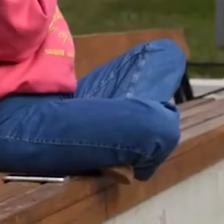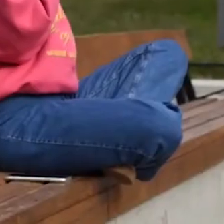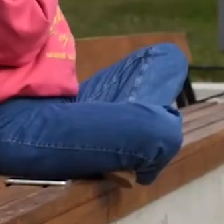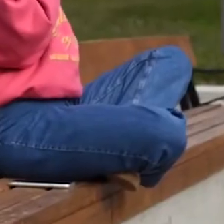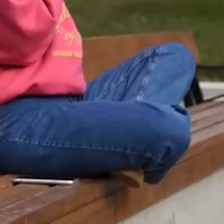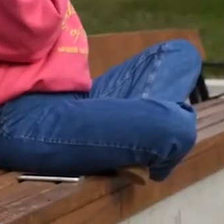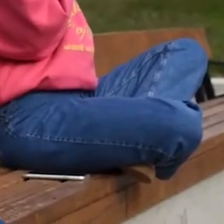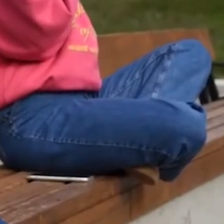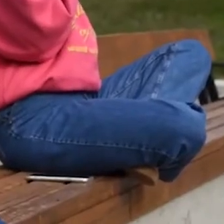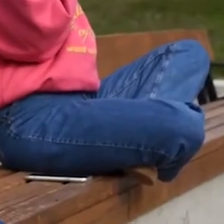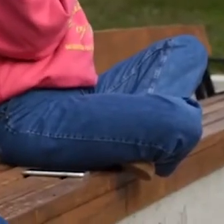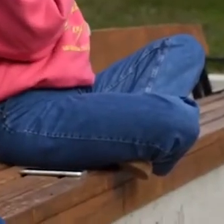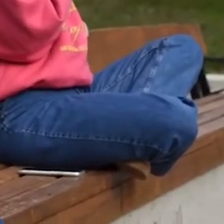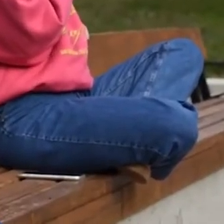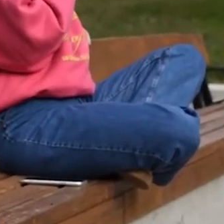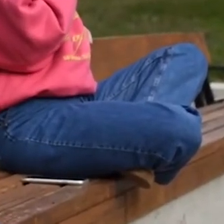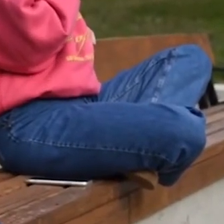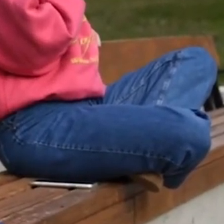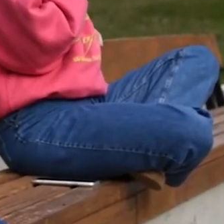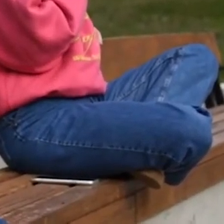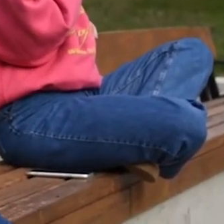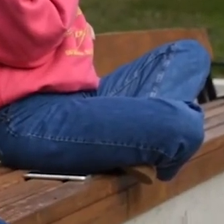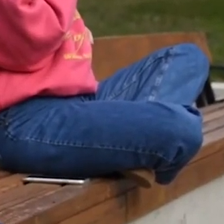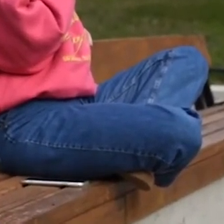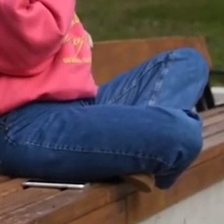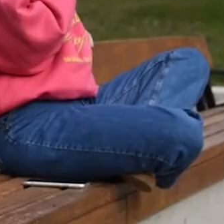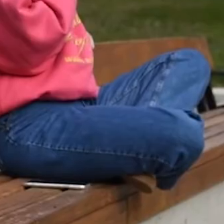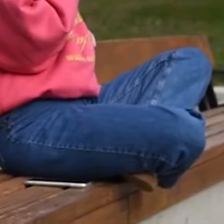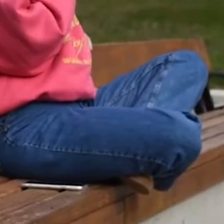tocat i deberíem poder tocar i deberíem ser part de l'agenda